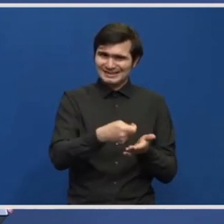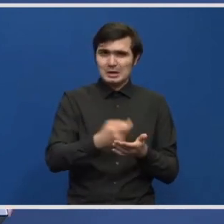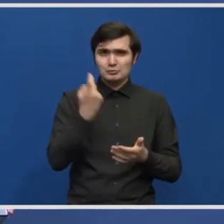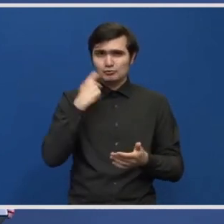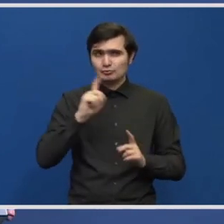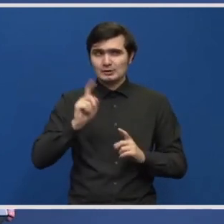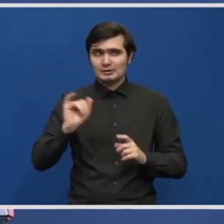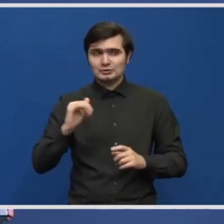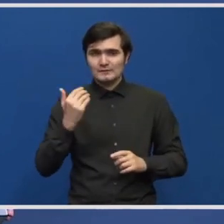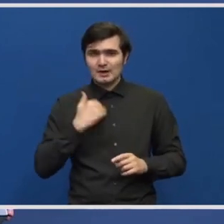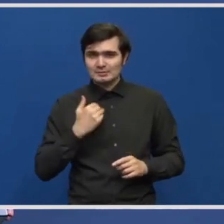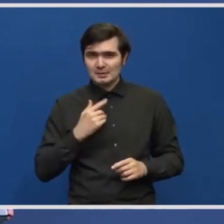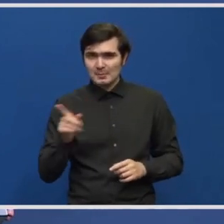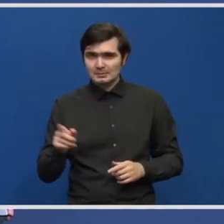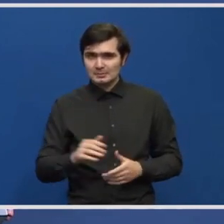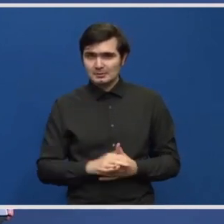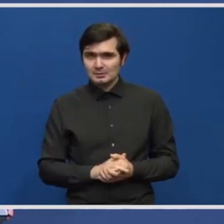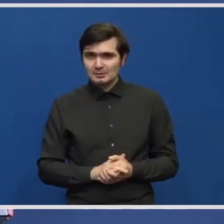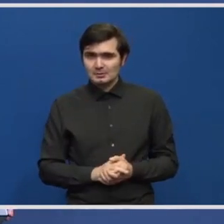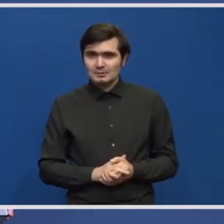întrebare nefiind prezentată.